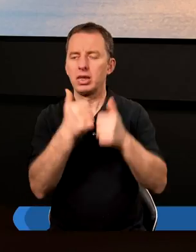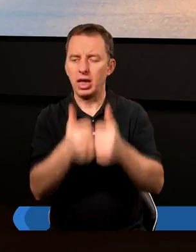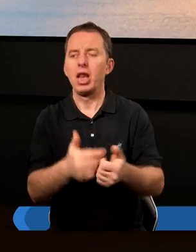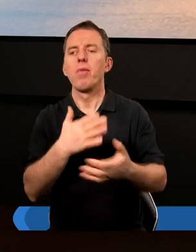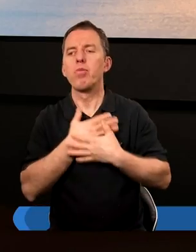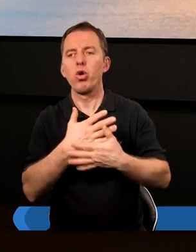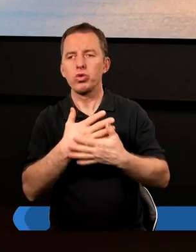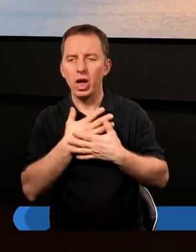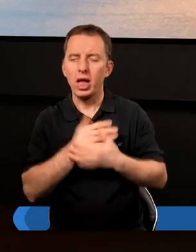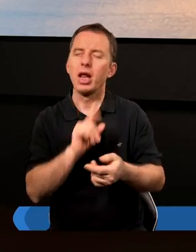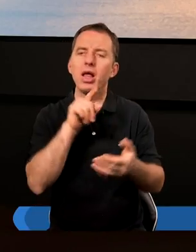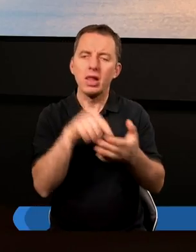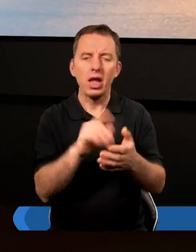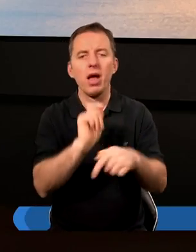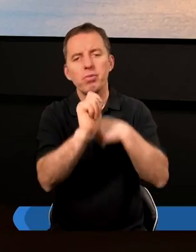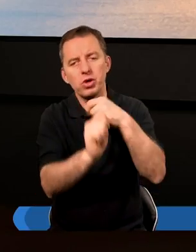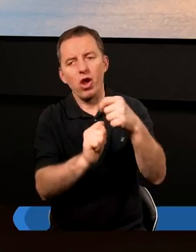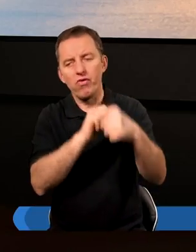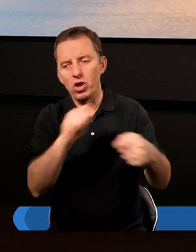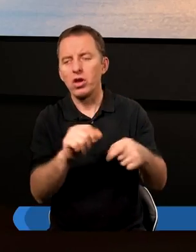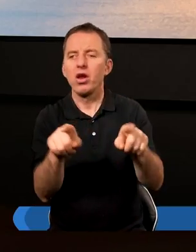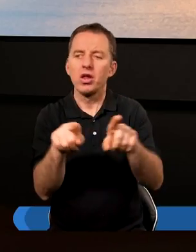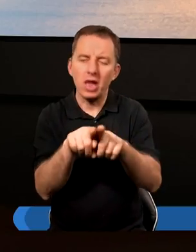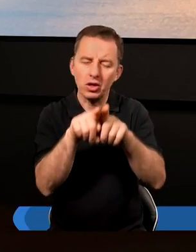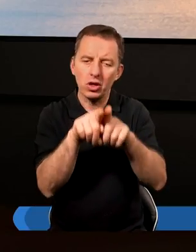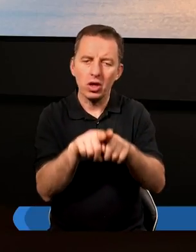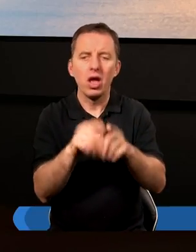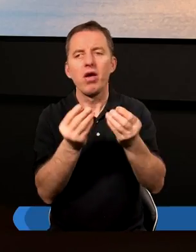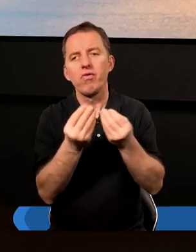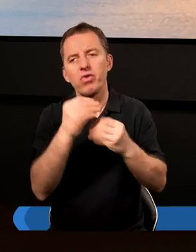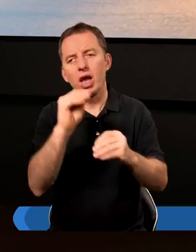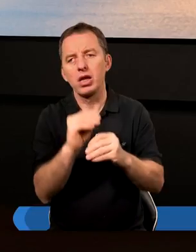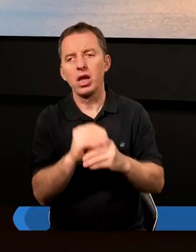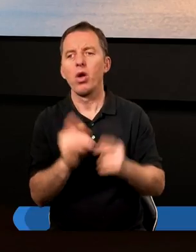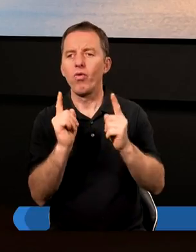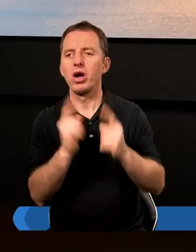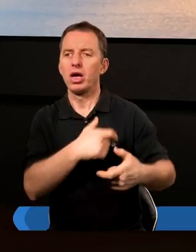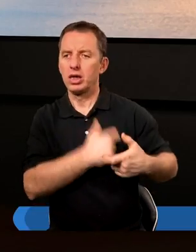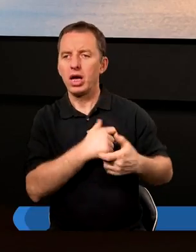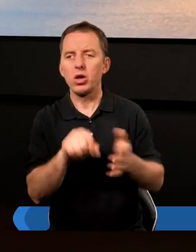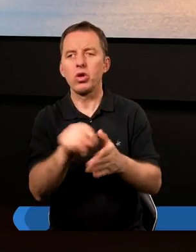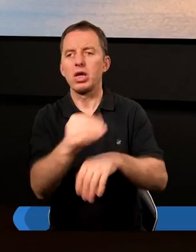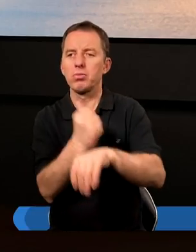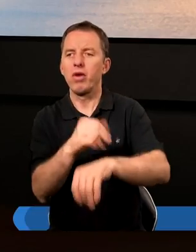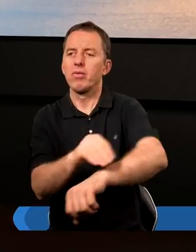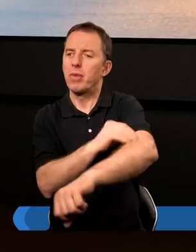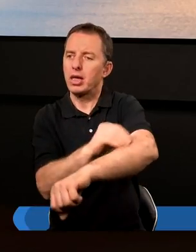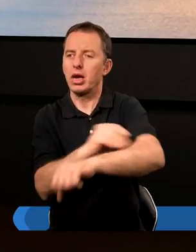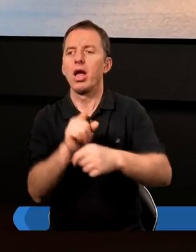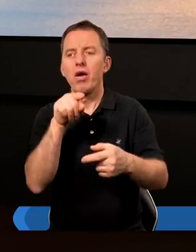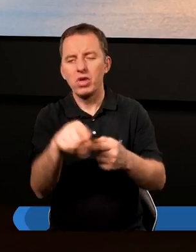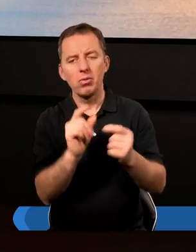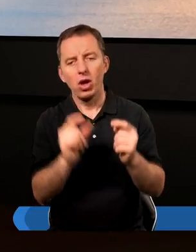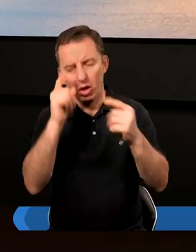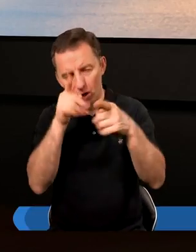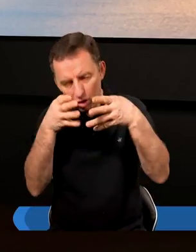posiadania i to z takim przywiązywaniem też wielkiej uwagi i serca do dóbr materialnych. Myślę, że kiedy